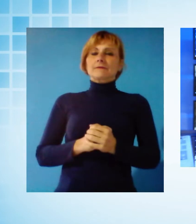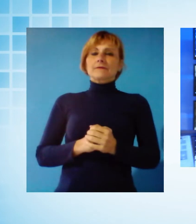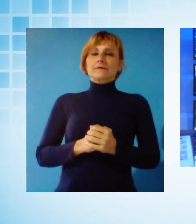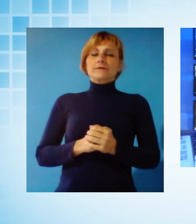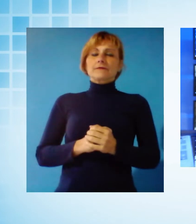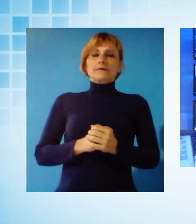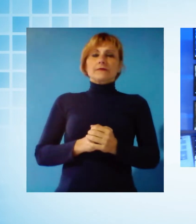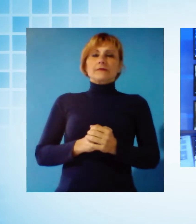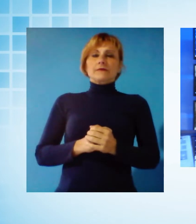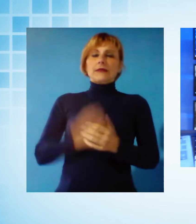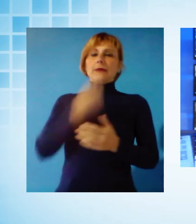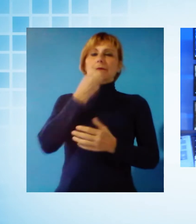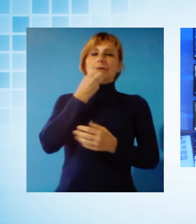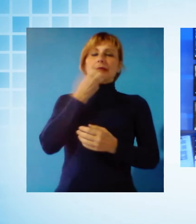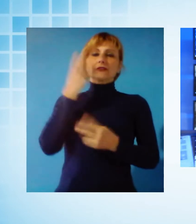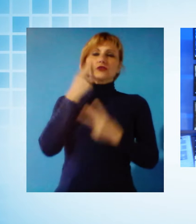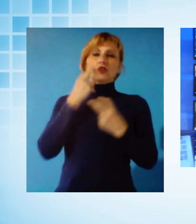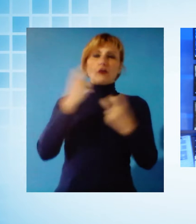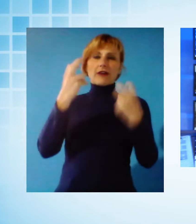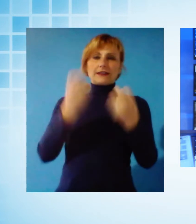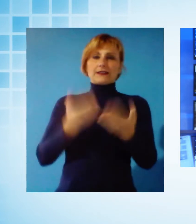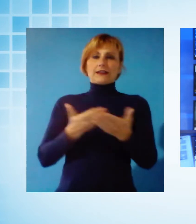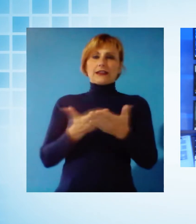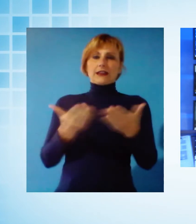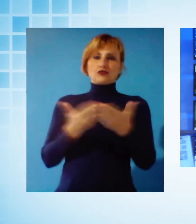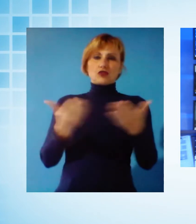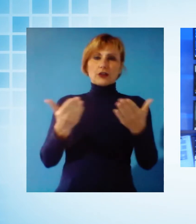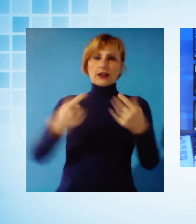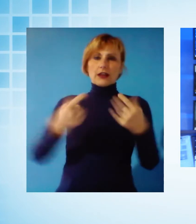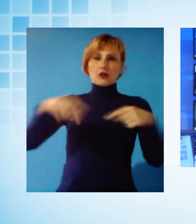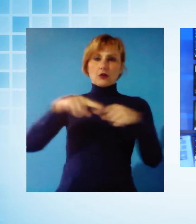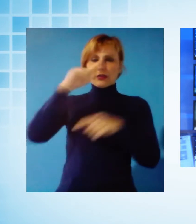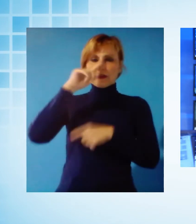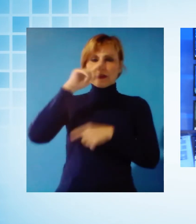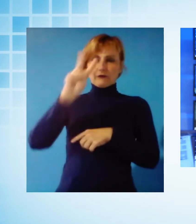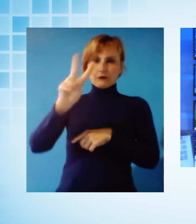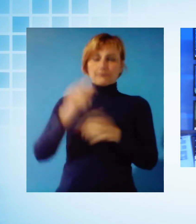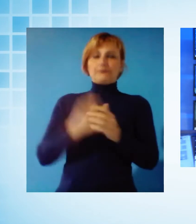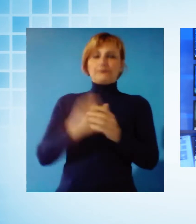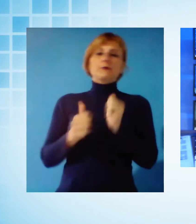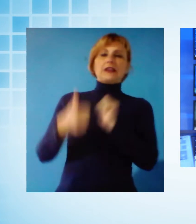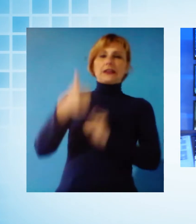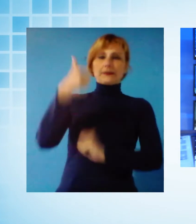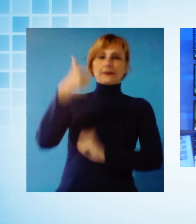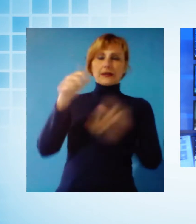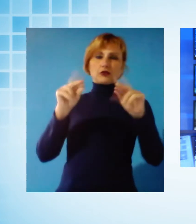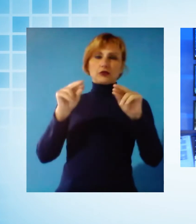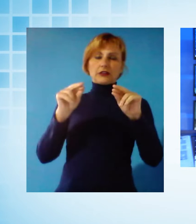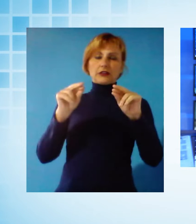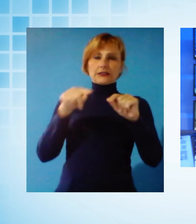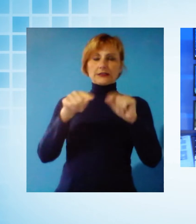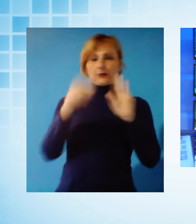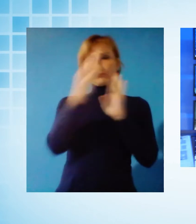Ben trovati al TG Noi, dunque un'apertura ai numeri relativi al bollettino regionale di Ramato che